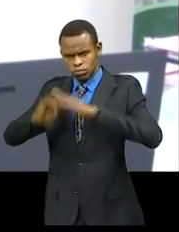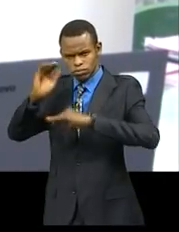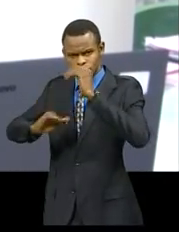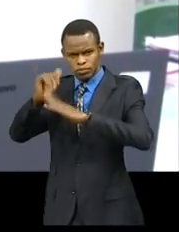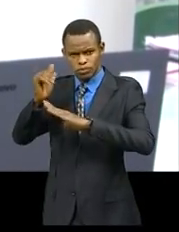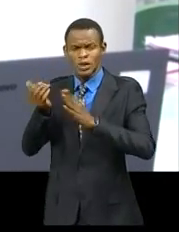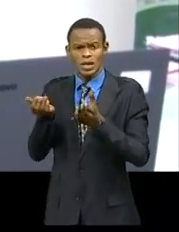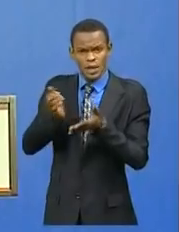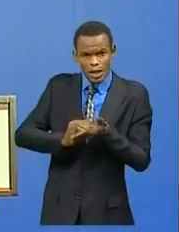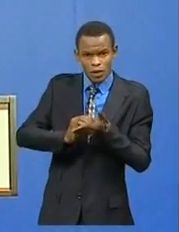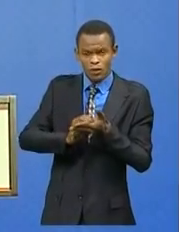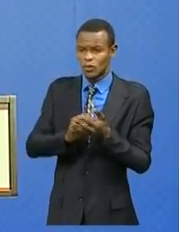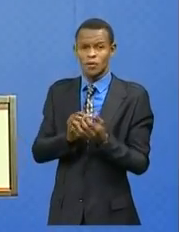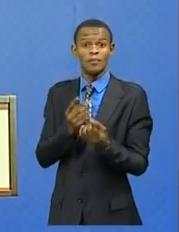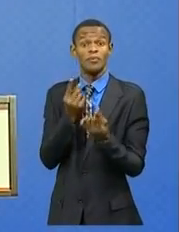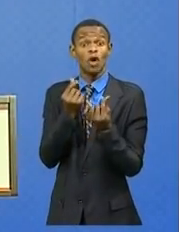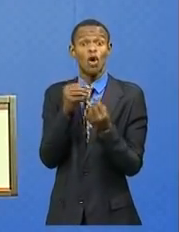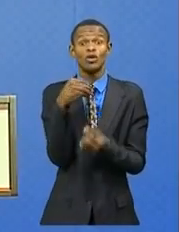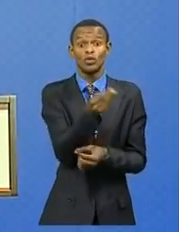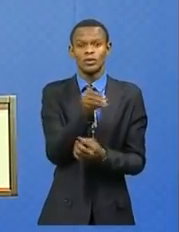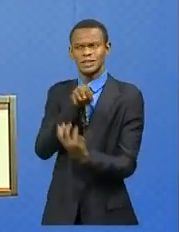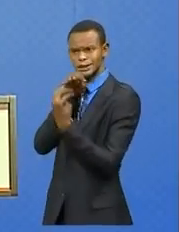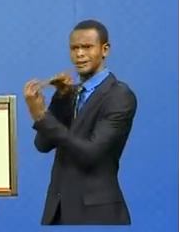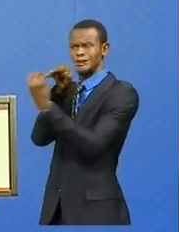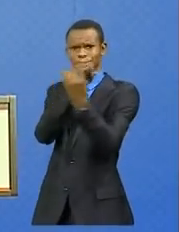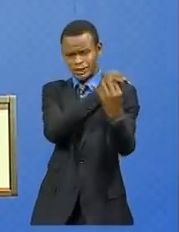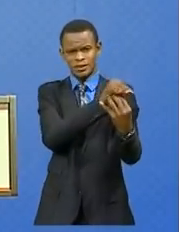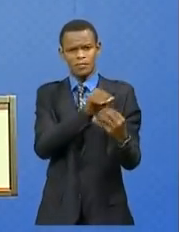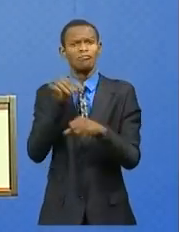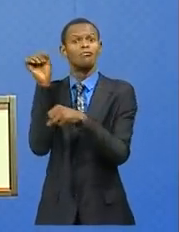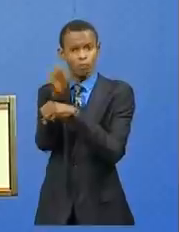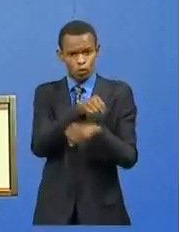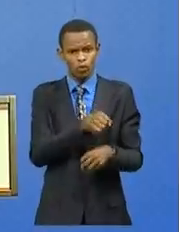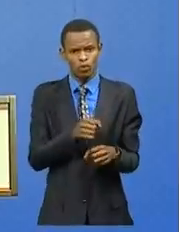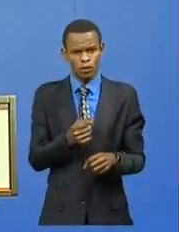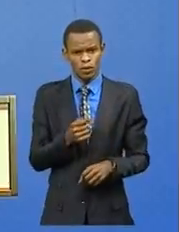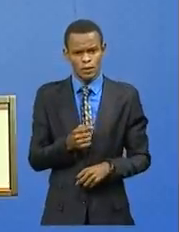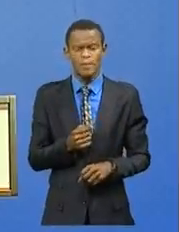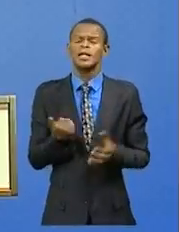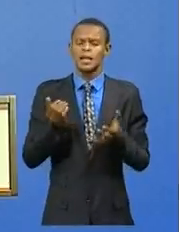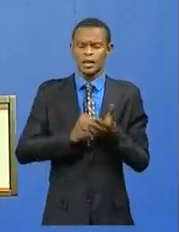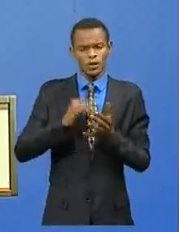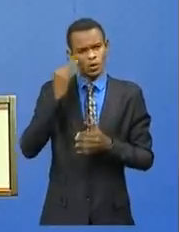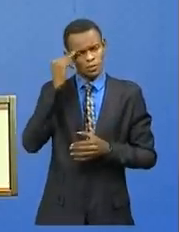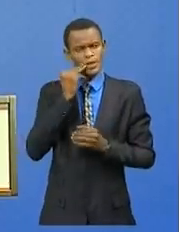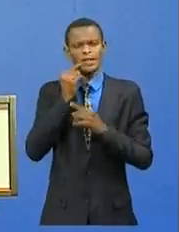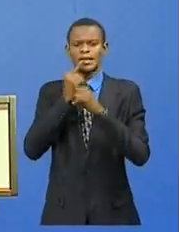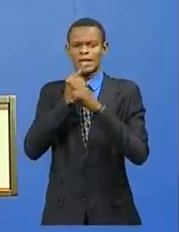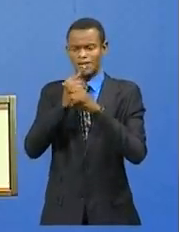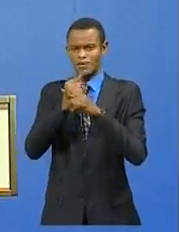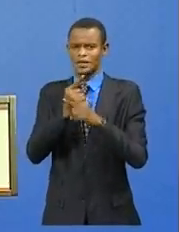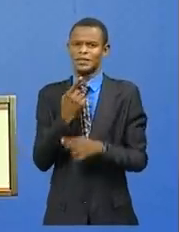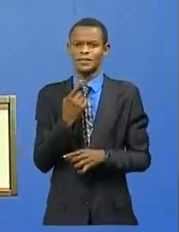financières par le gouverneur au moyen de recettes de province. La vice-ministre de la Défense a aussi informé le